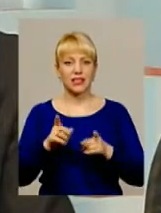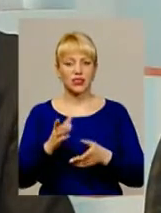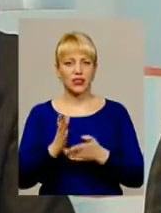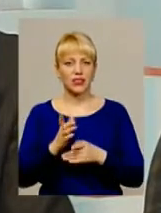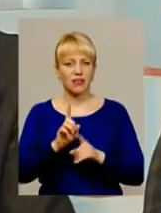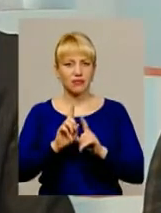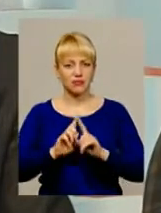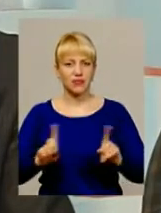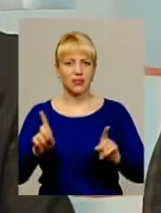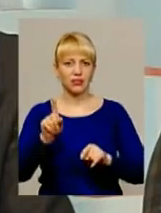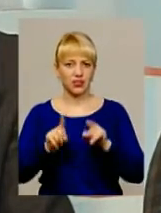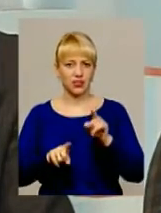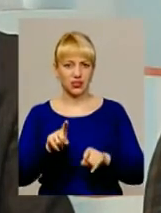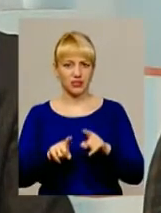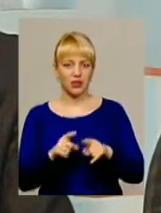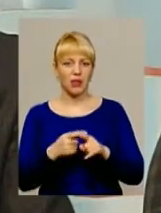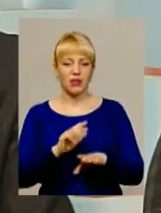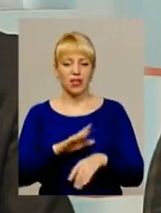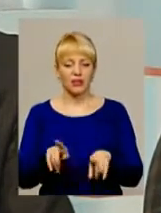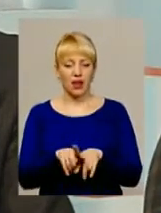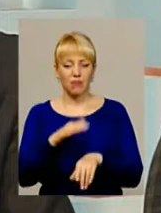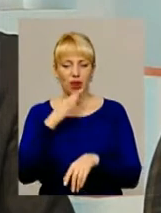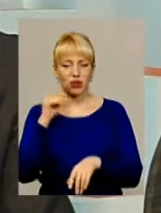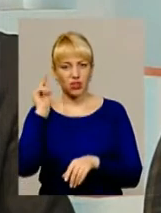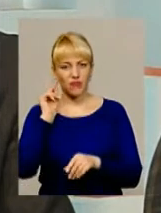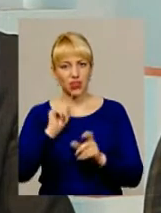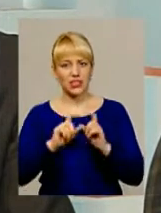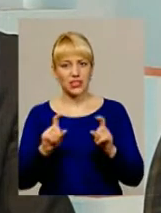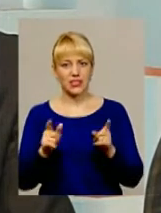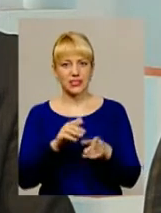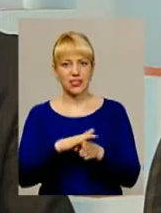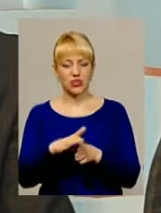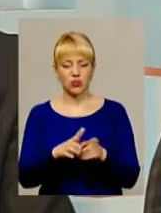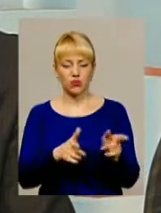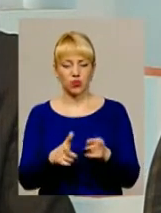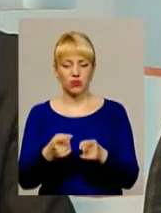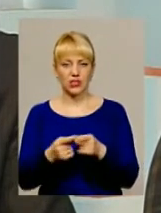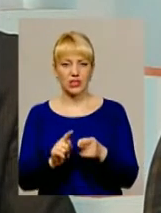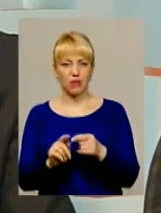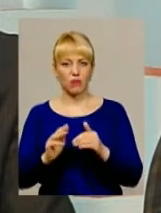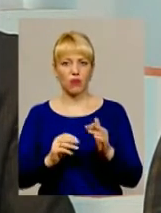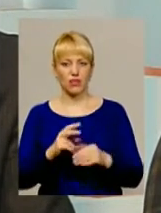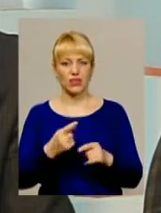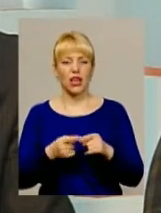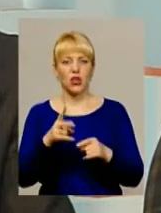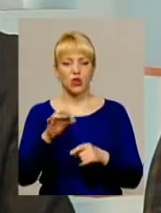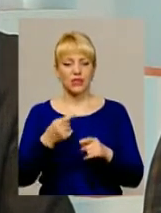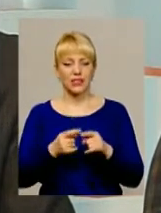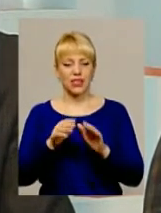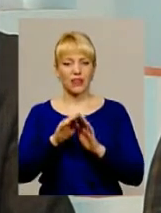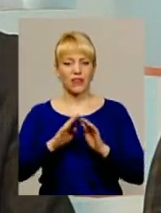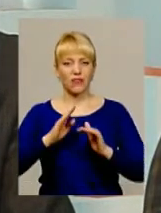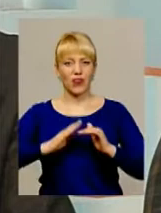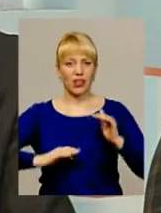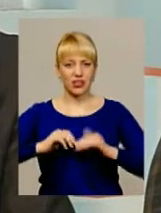рідкісними. Не так багато навчальних закладів здійснюють підготовку за цими професіями, але в цих фахівцях, кваліфікованих